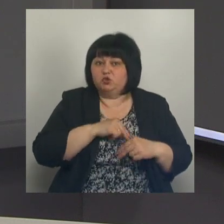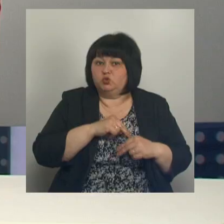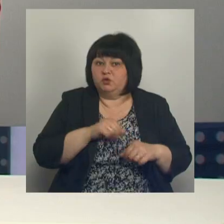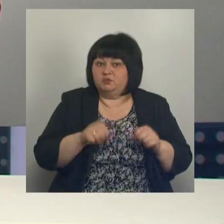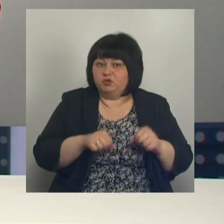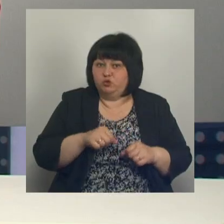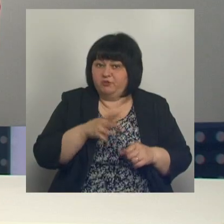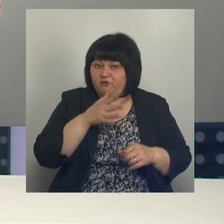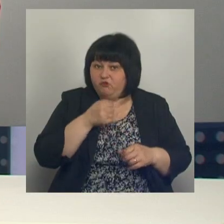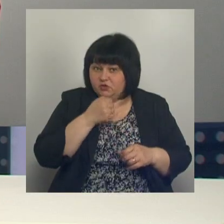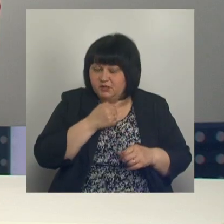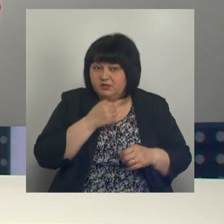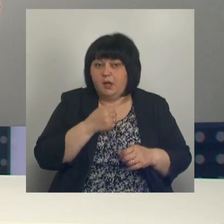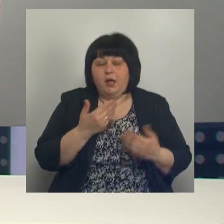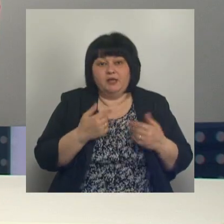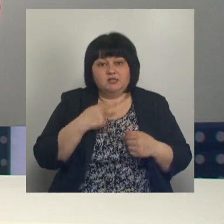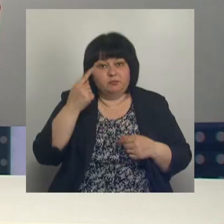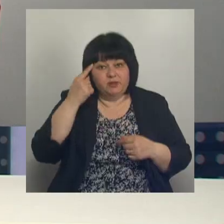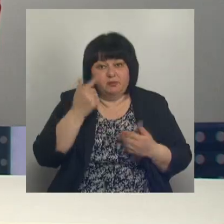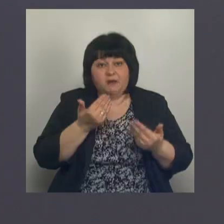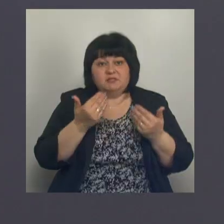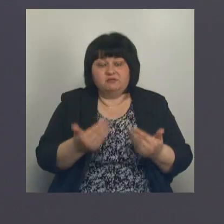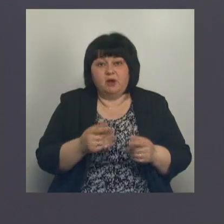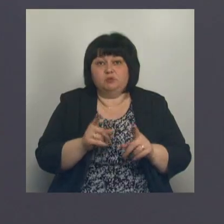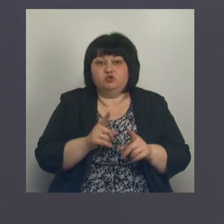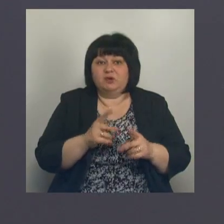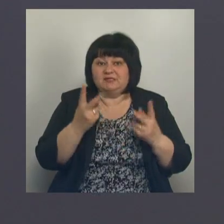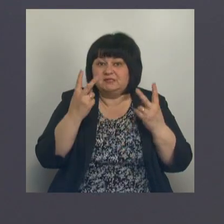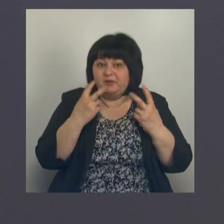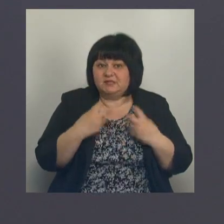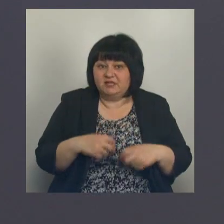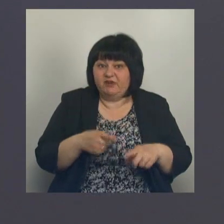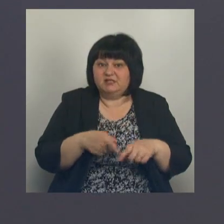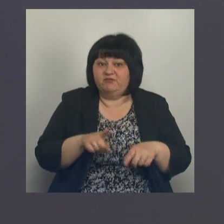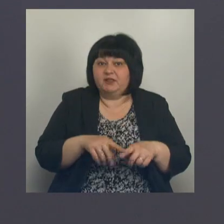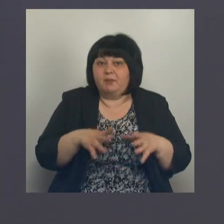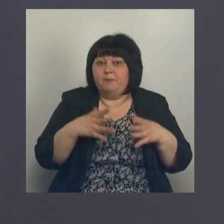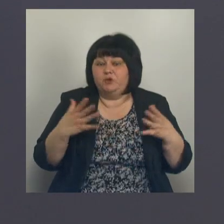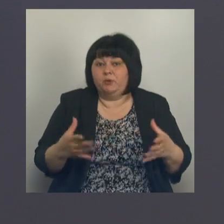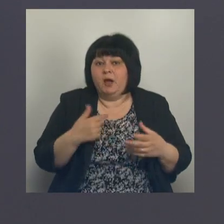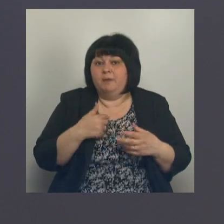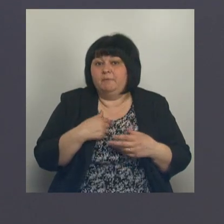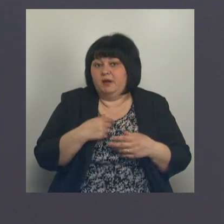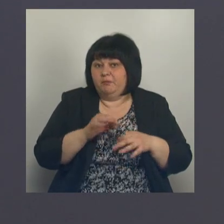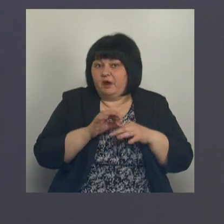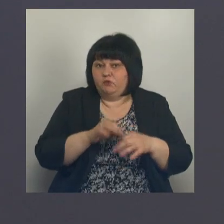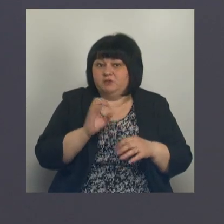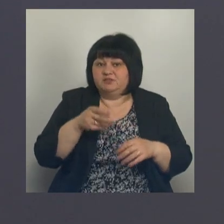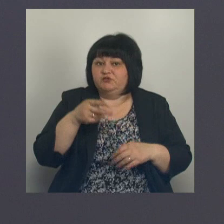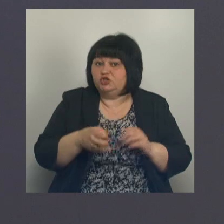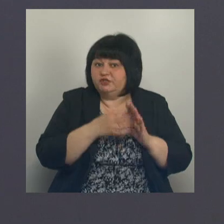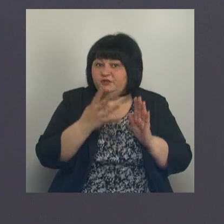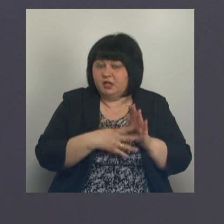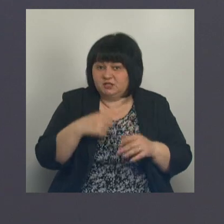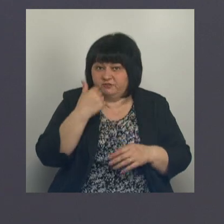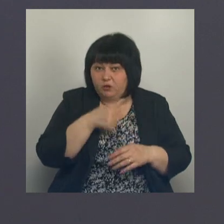И если мы понимаем с вами, что диспансеризацию вот в этом объеме мы осуществляем с 2019 года,